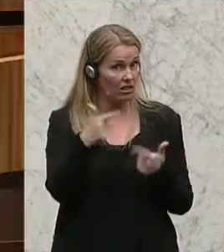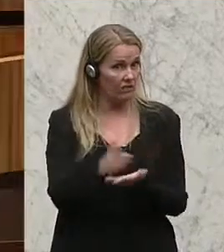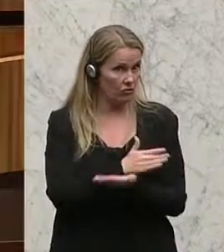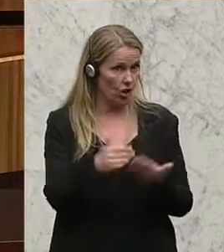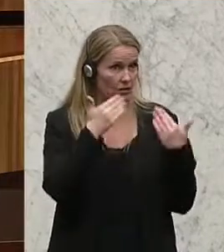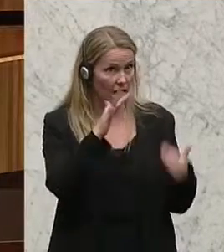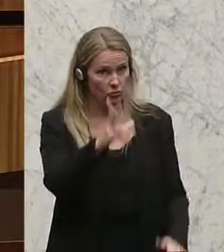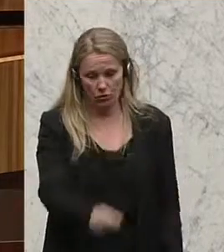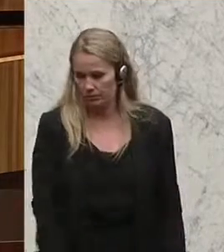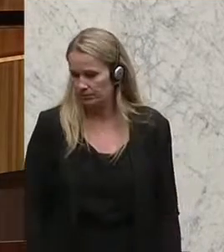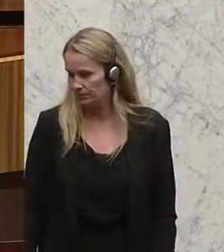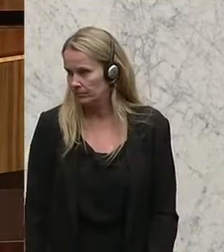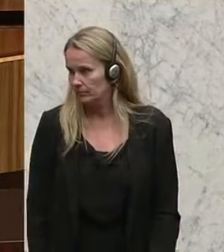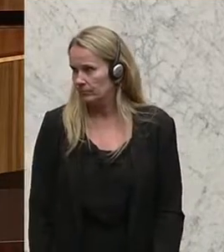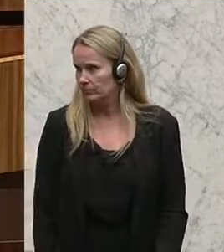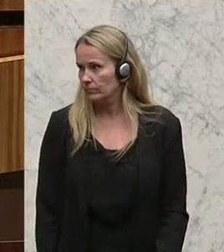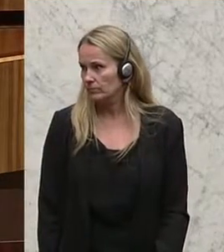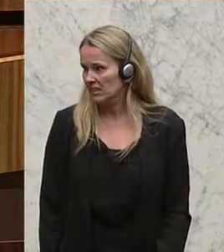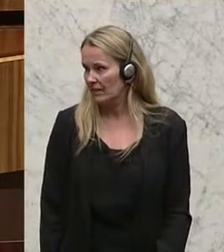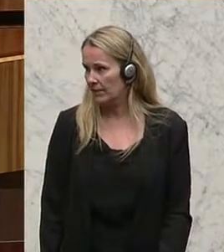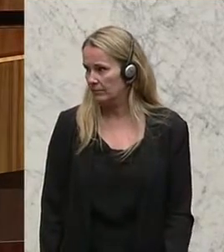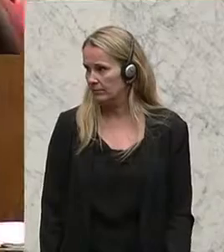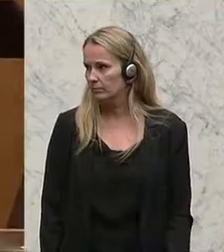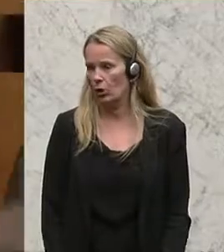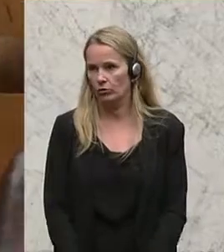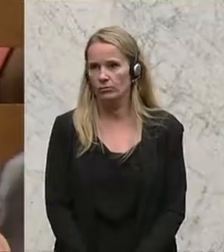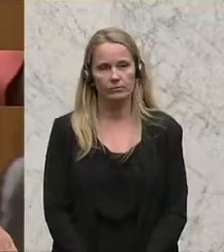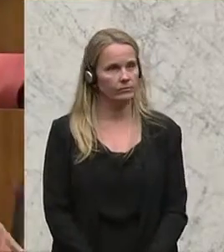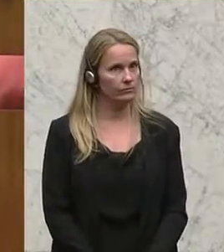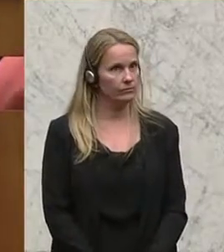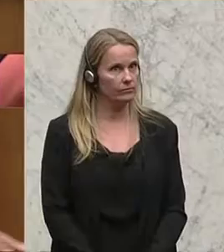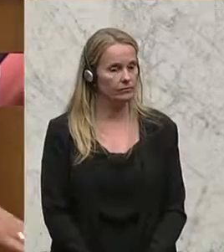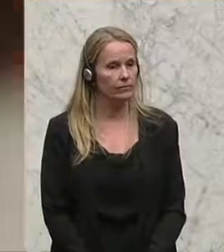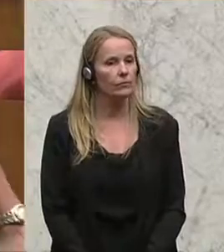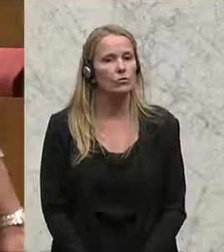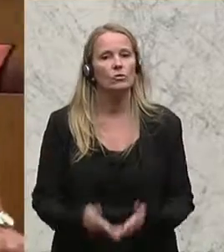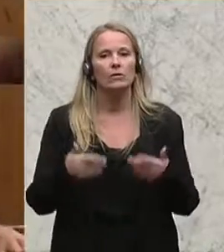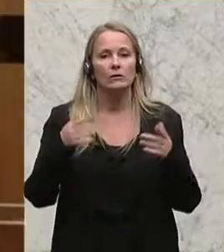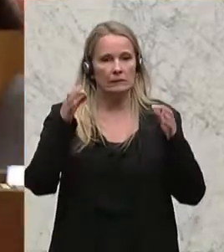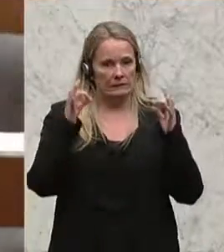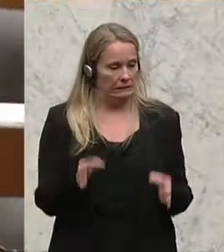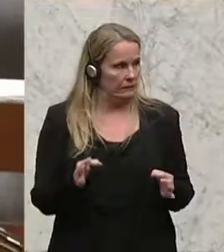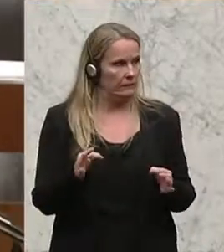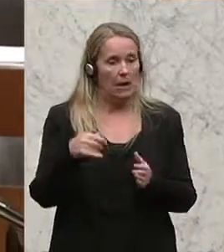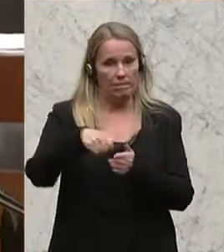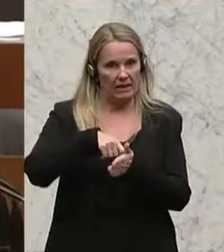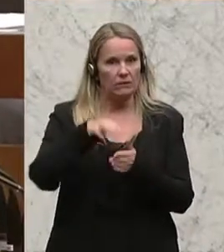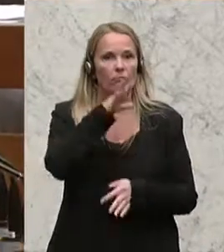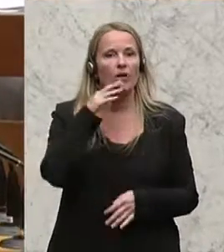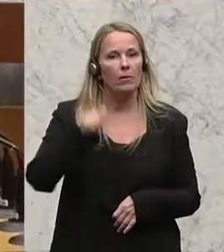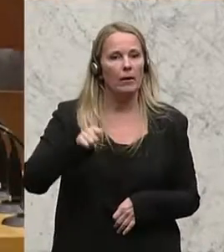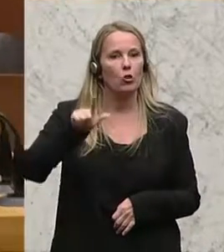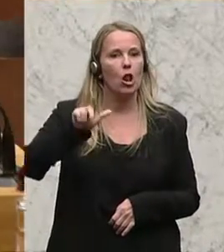Wort hat. Danke. Der VKI sei seit Jahren in finanziellen Nöten, sagt Peter Wurm von der FPÖ. Man müsse im Sinne des